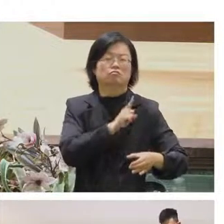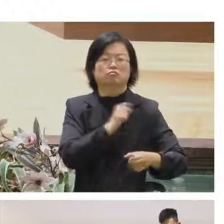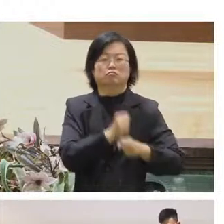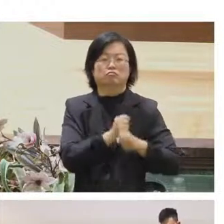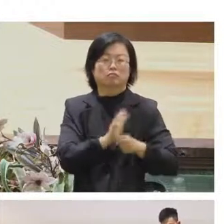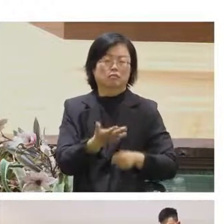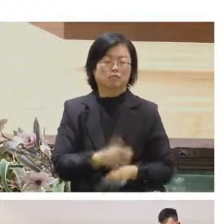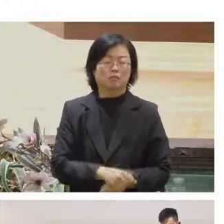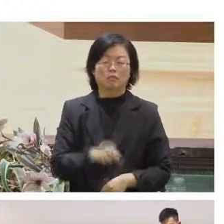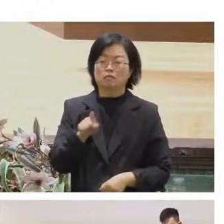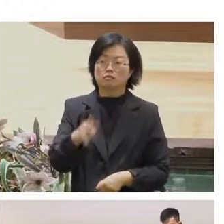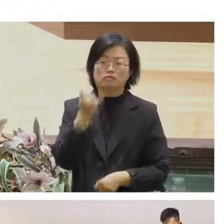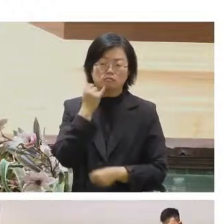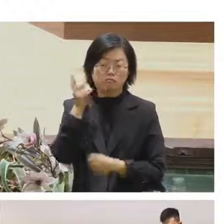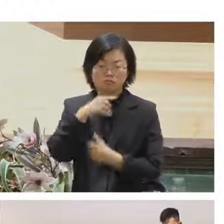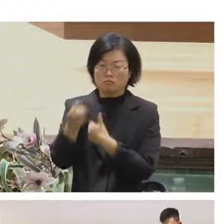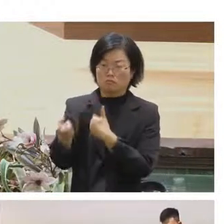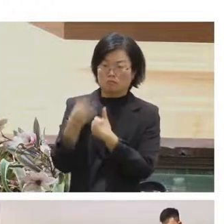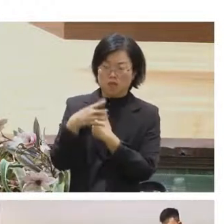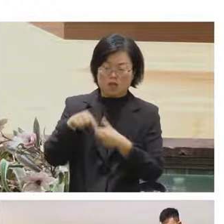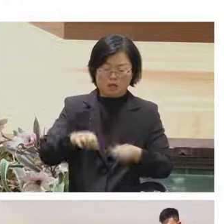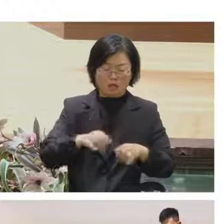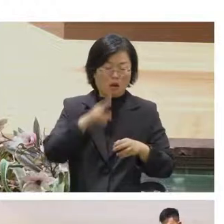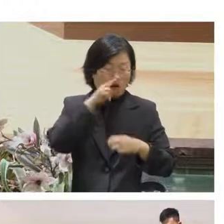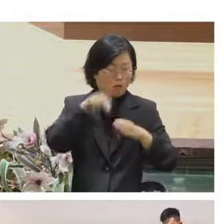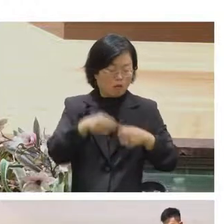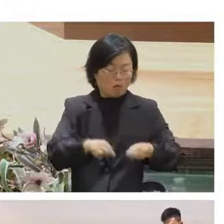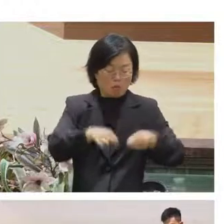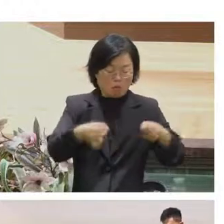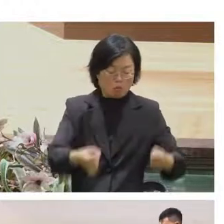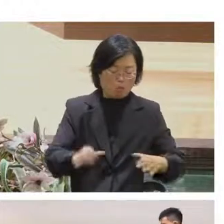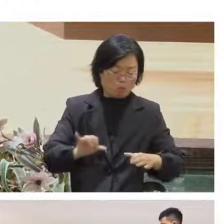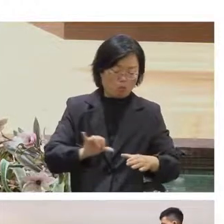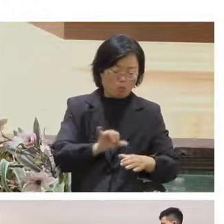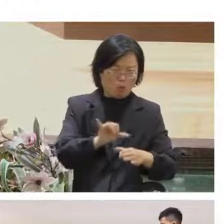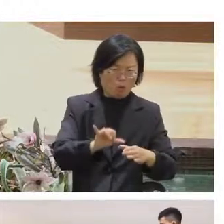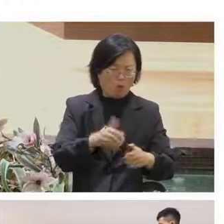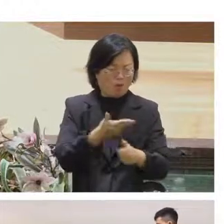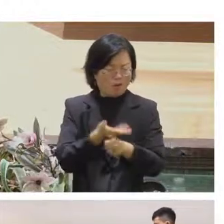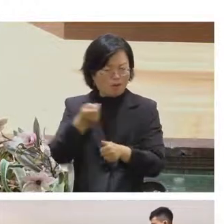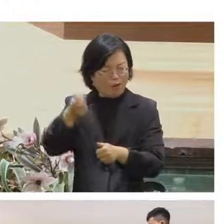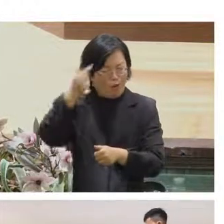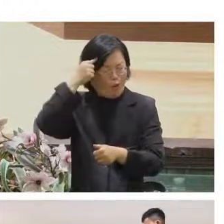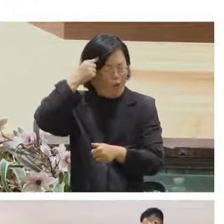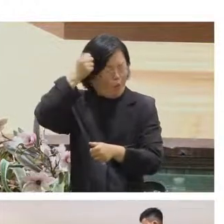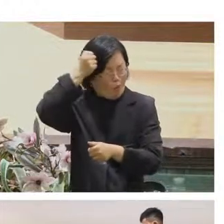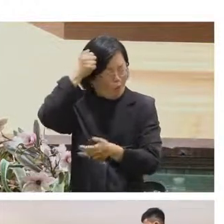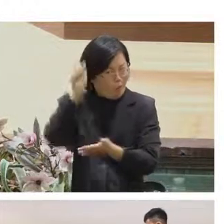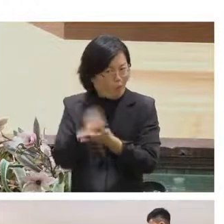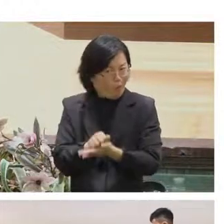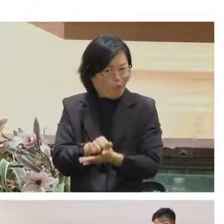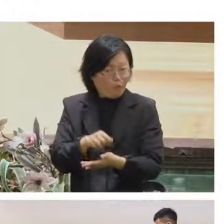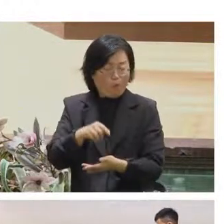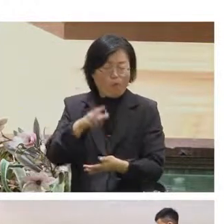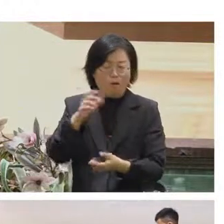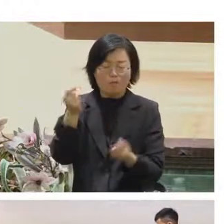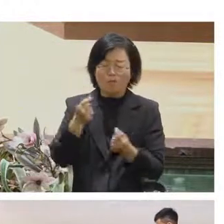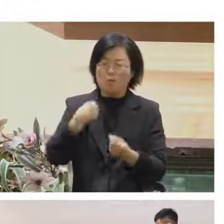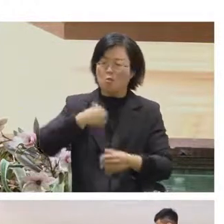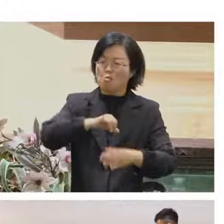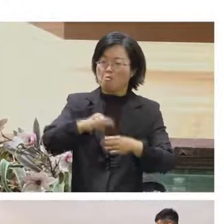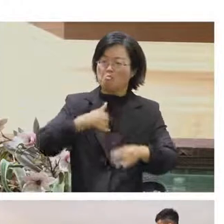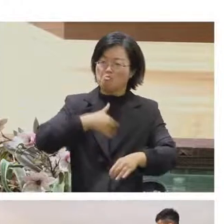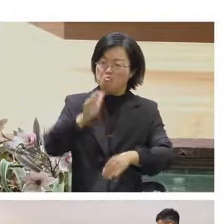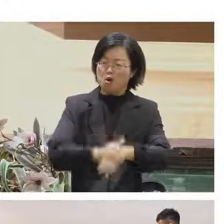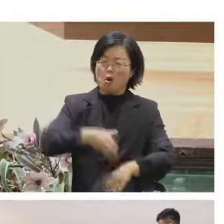你可以告訴我你泡濾掛咖啡的時候有沒有什麼印象深刻比方說你泡得很好喝或泡得很爛的一次經